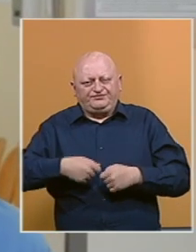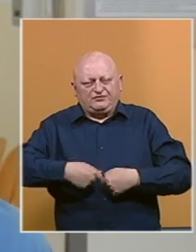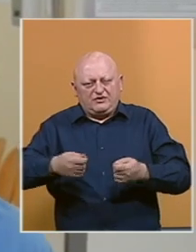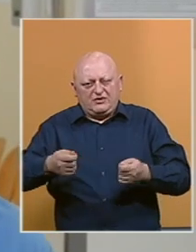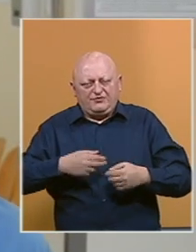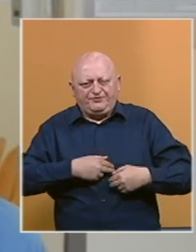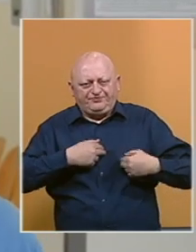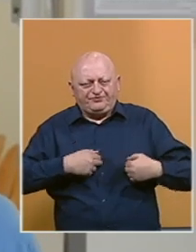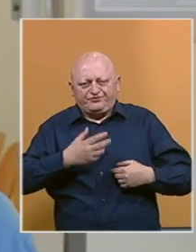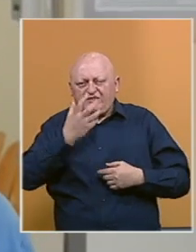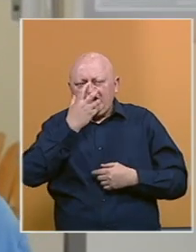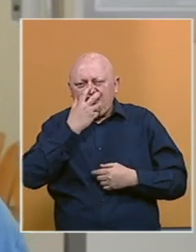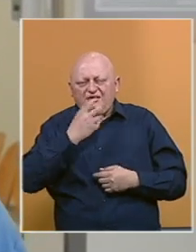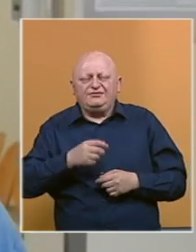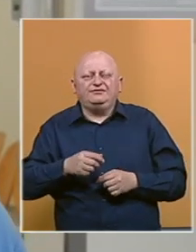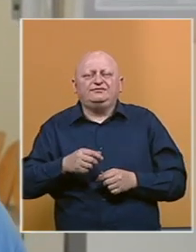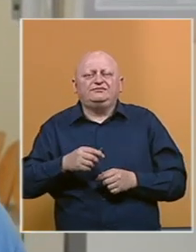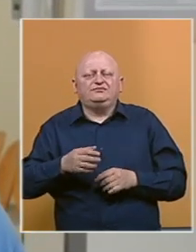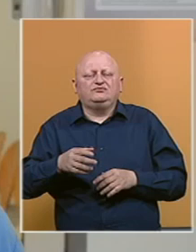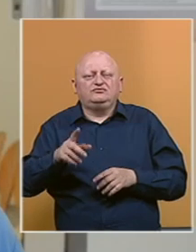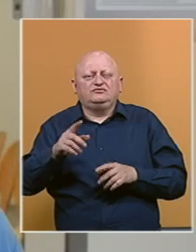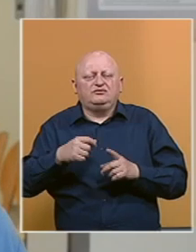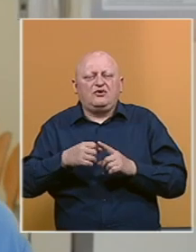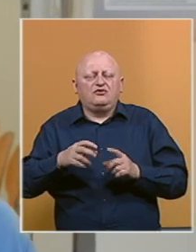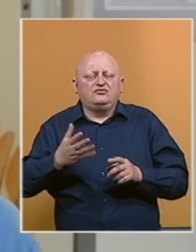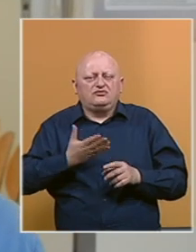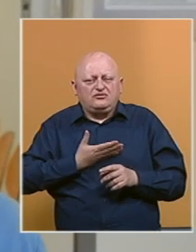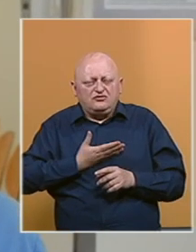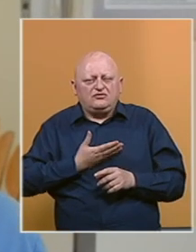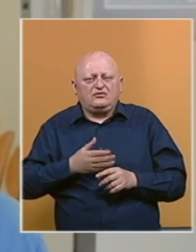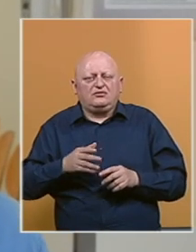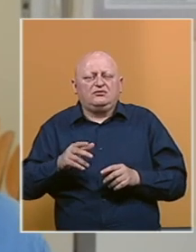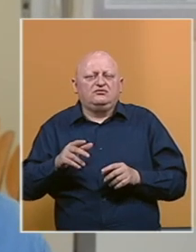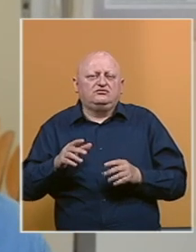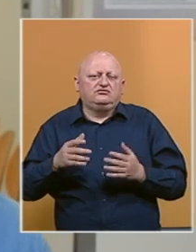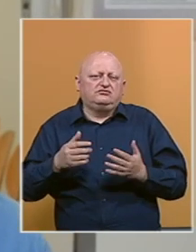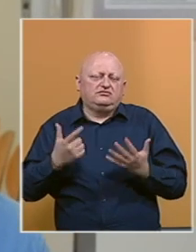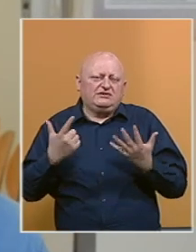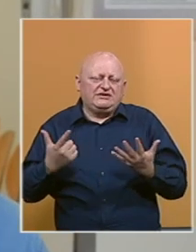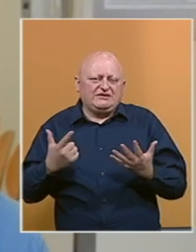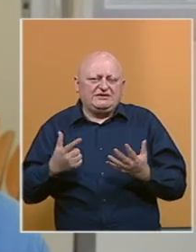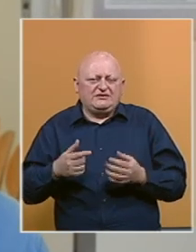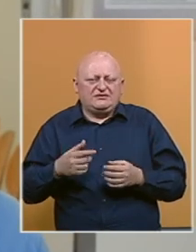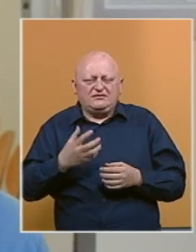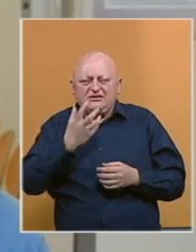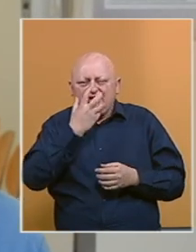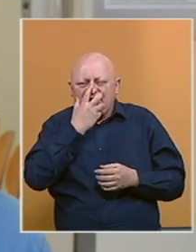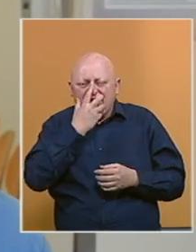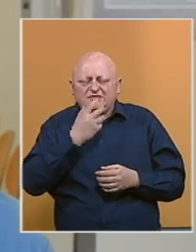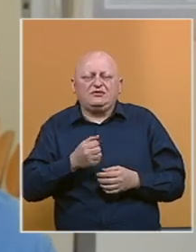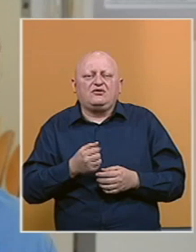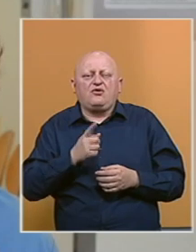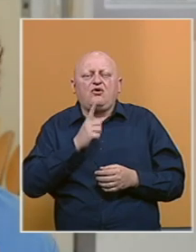doniranih respiratora u kovi sistemu dobila, u Republike Srpske dobila negdje oko sedam Aventa respiratora